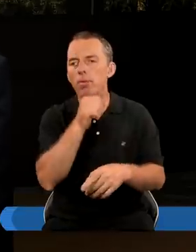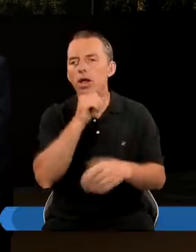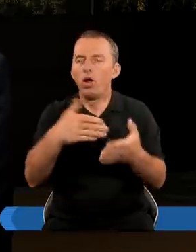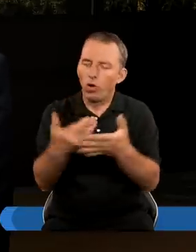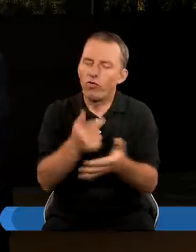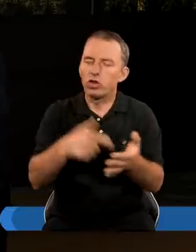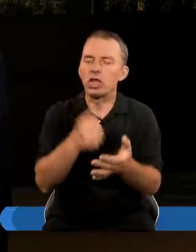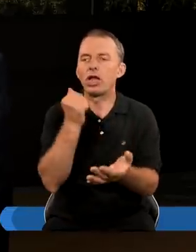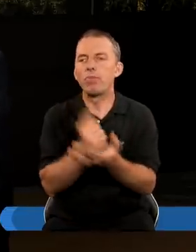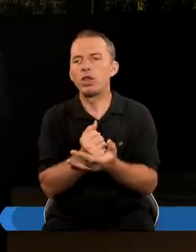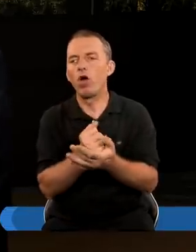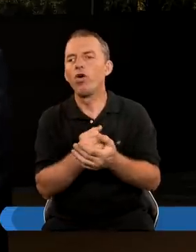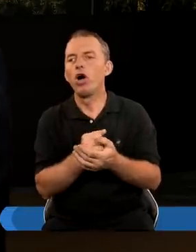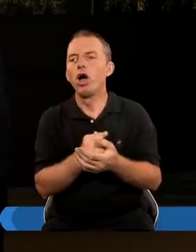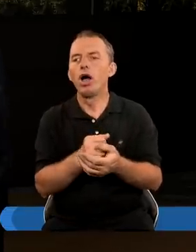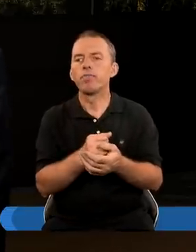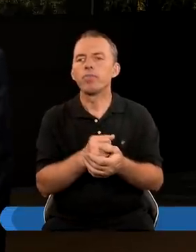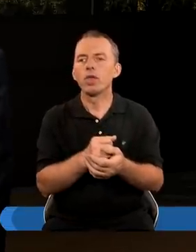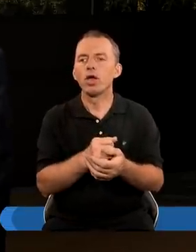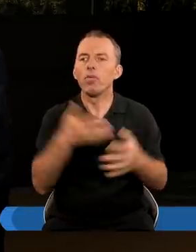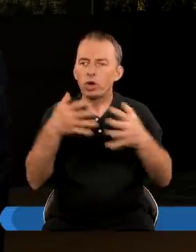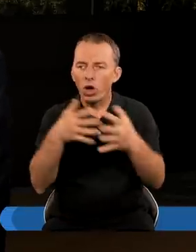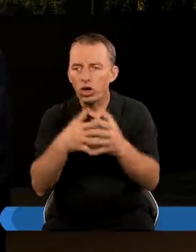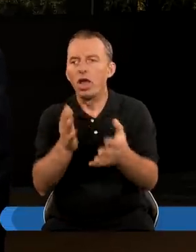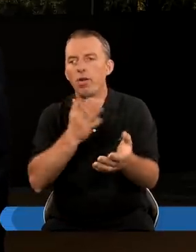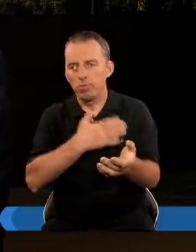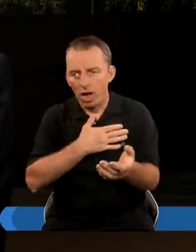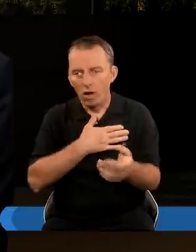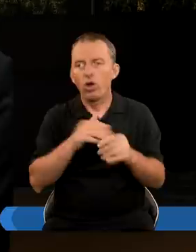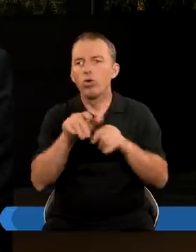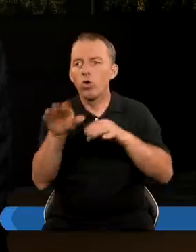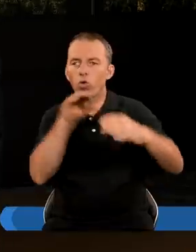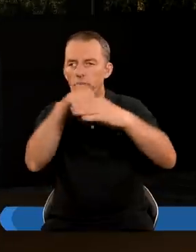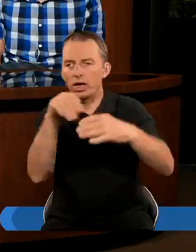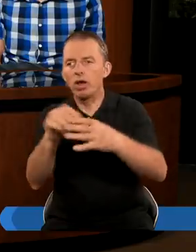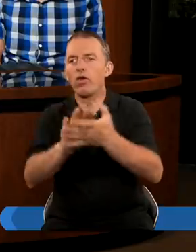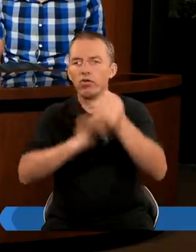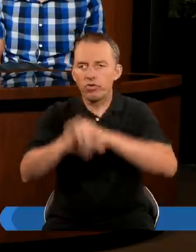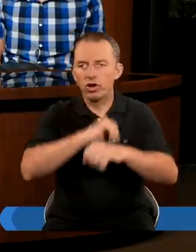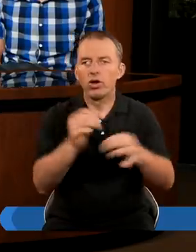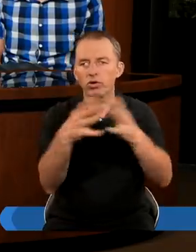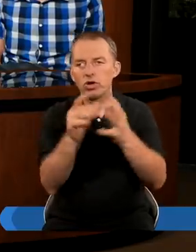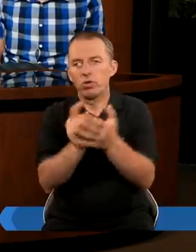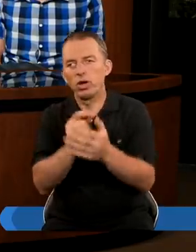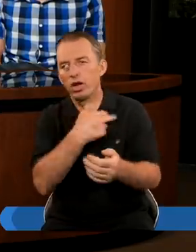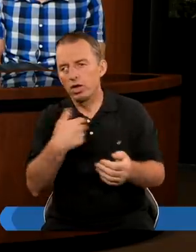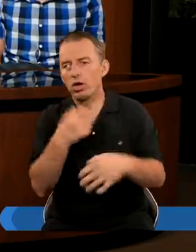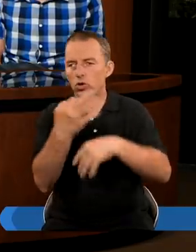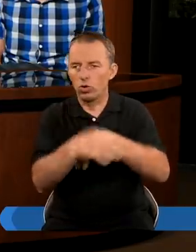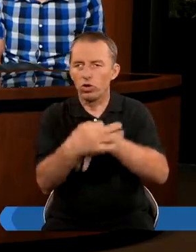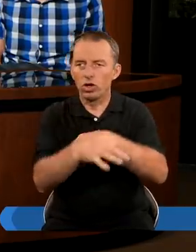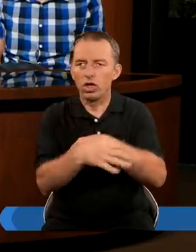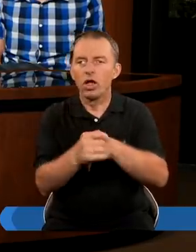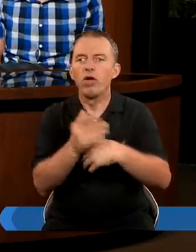Babilon Nowotestamentowy Babilon Proroczy Miał być Umiejscowiony W Rzymie W ciągu dziesięciu minut Naszego